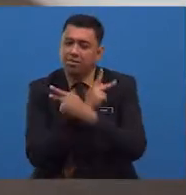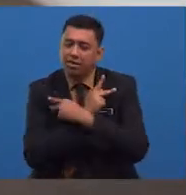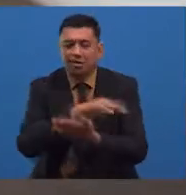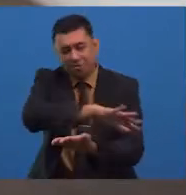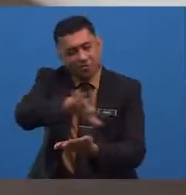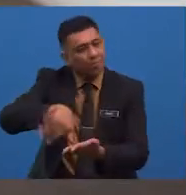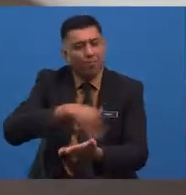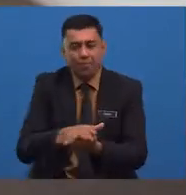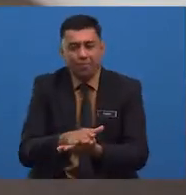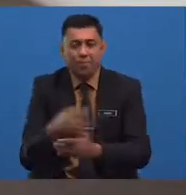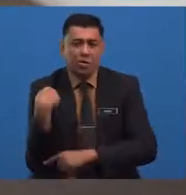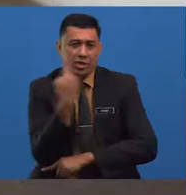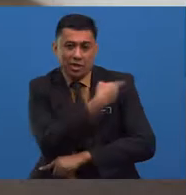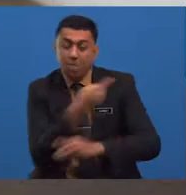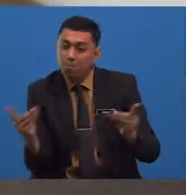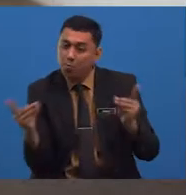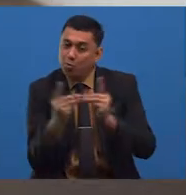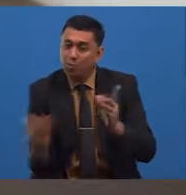menonton!